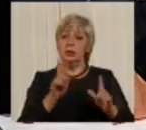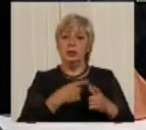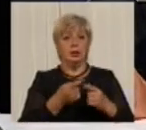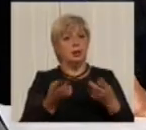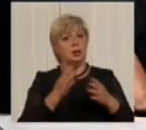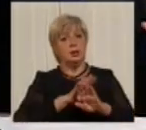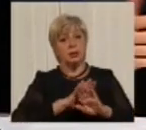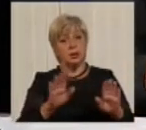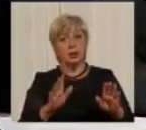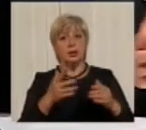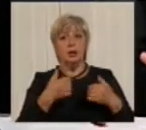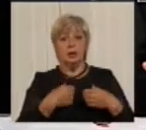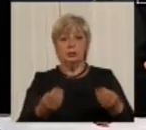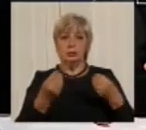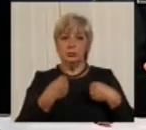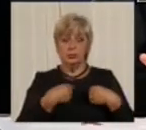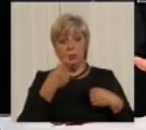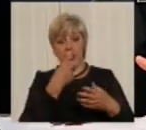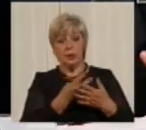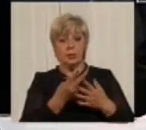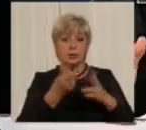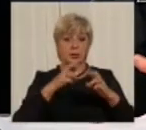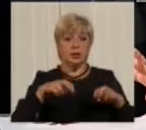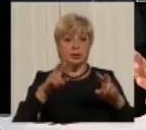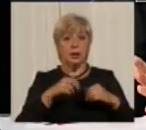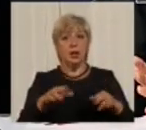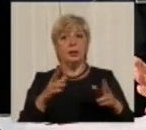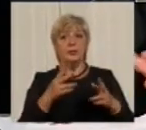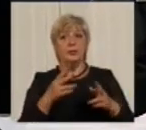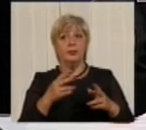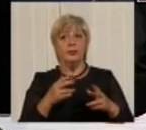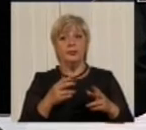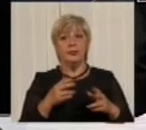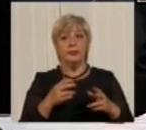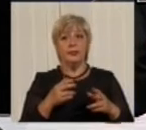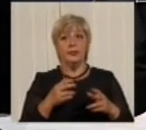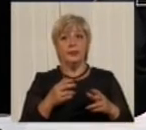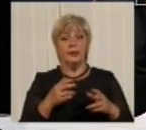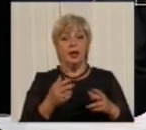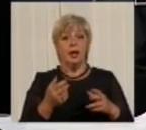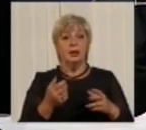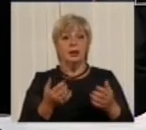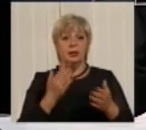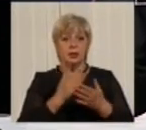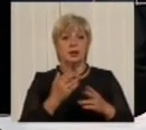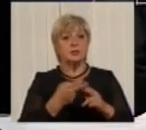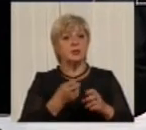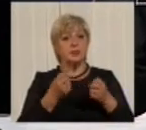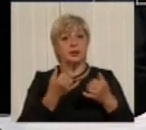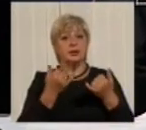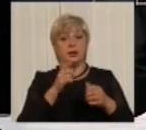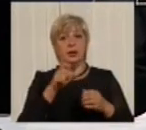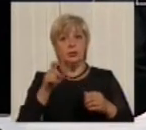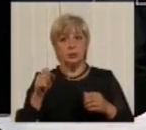теж дивимося, чи це розумно там робити, чи є безпека для людей та для автомобілів. Тому що, не пам'ятаю, яка